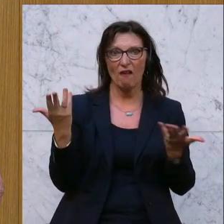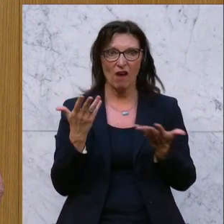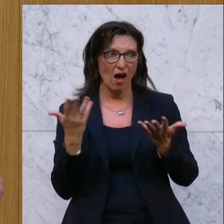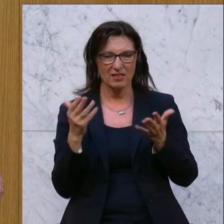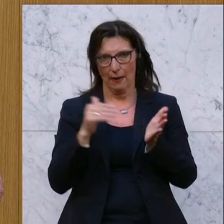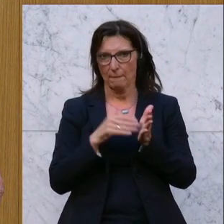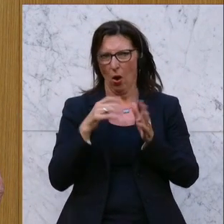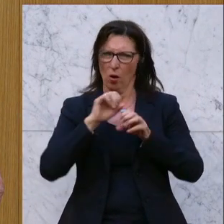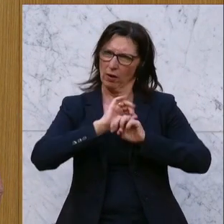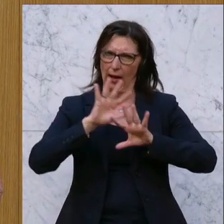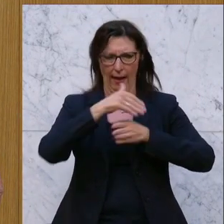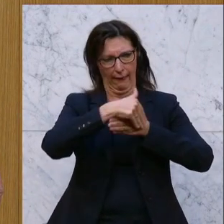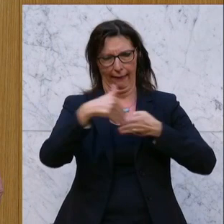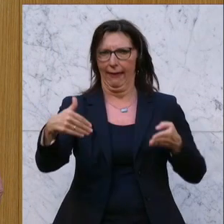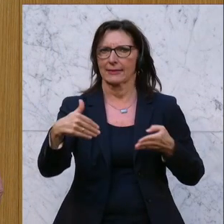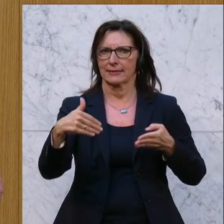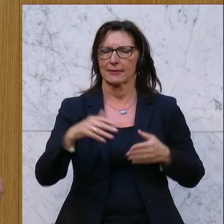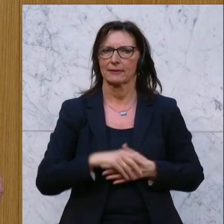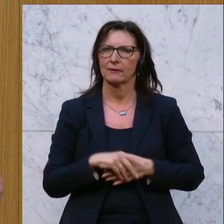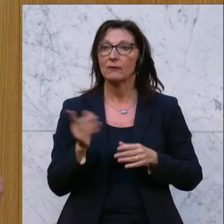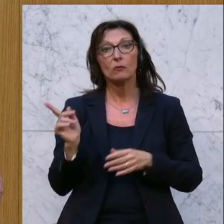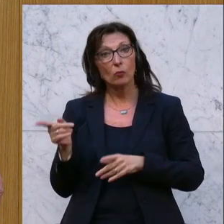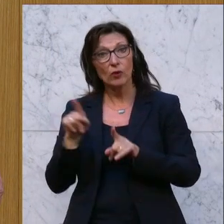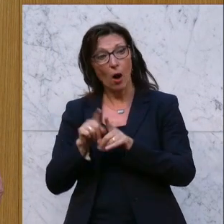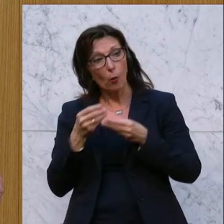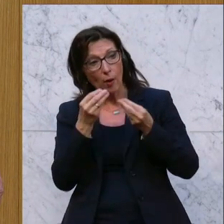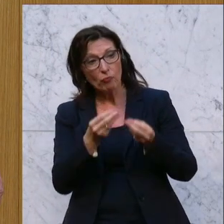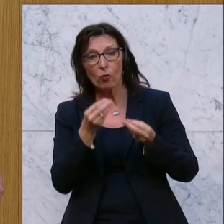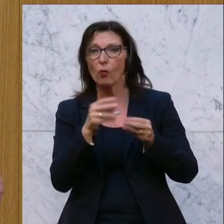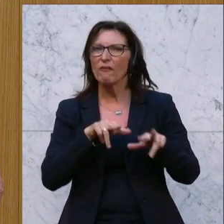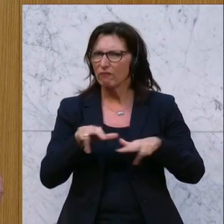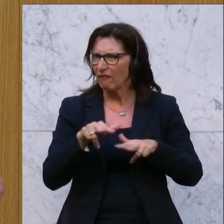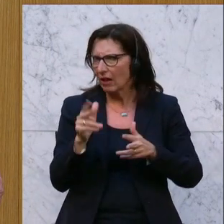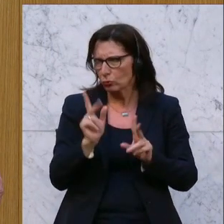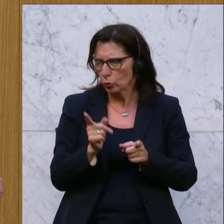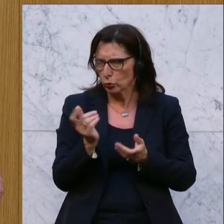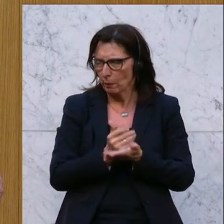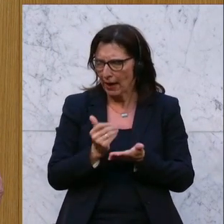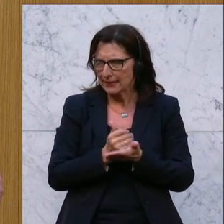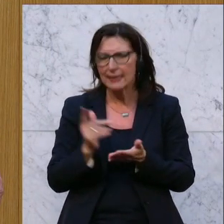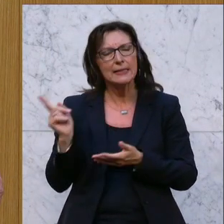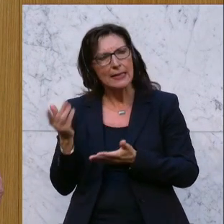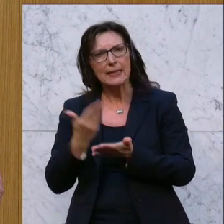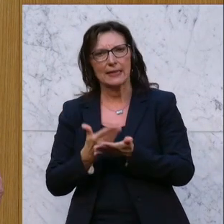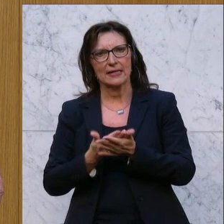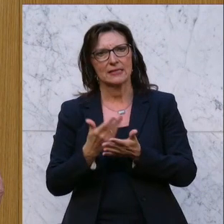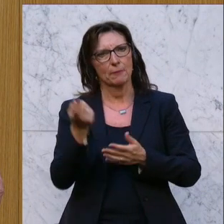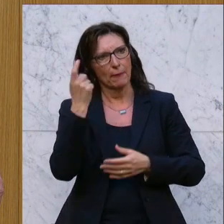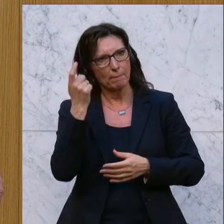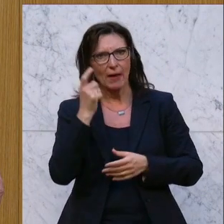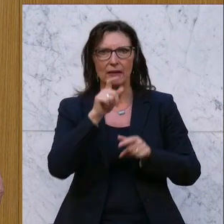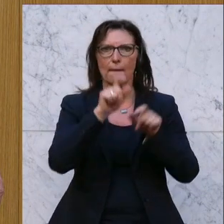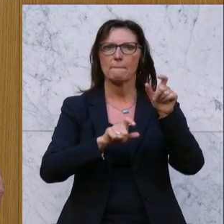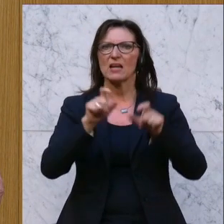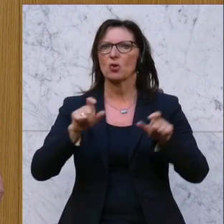werden. Und weiters wird angeregt im Sinn einer sparsamen Verwaltung die Festlegung der Personalkapazitäten